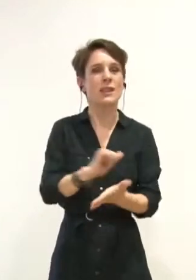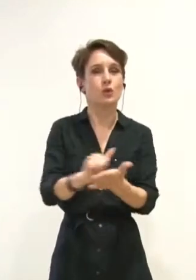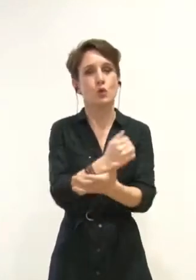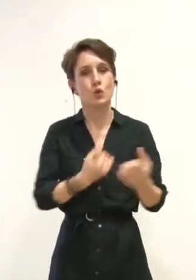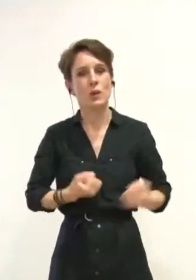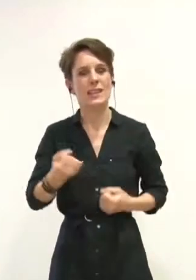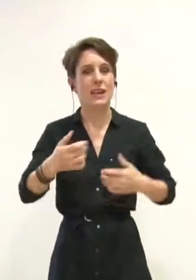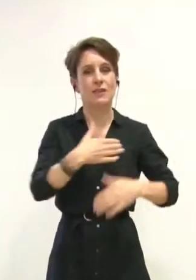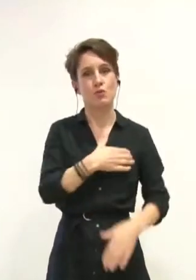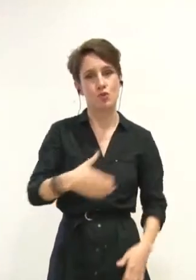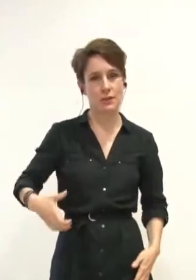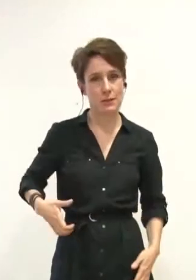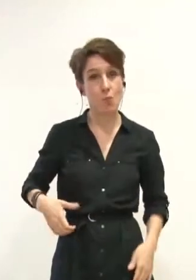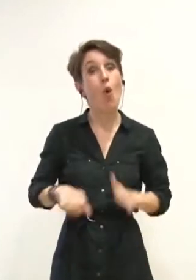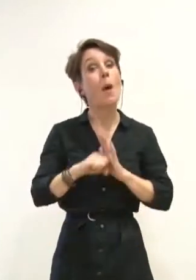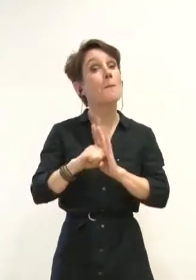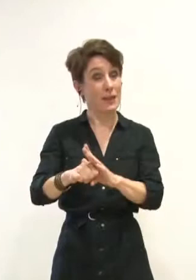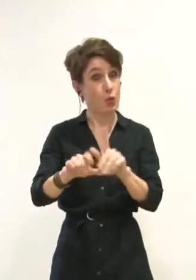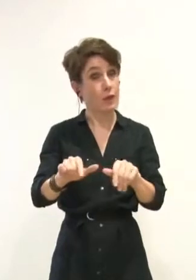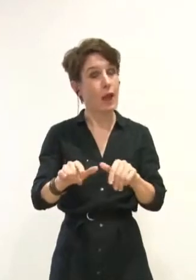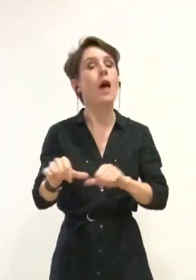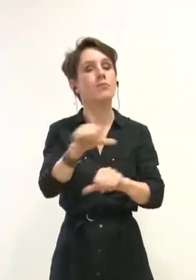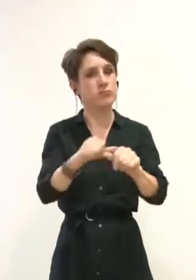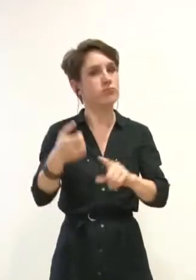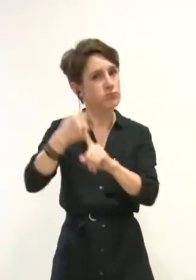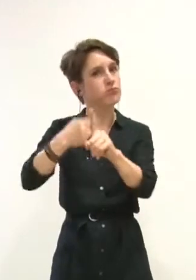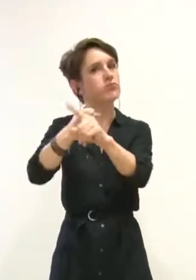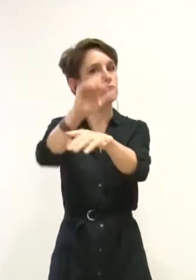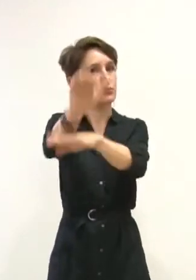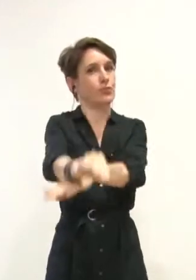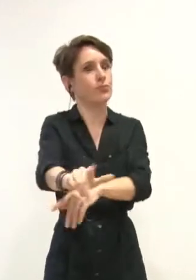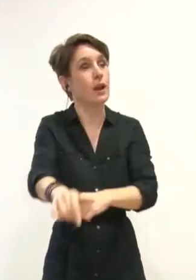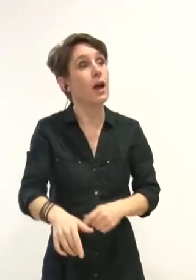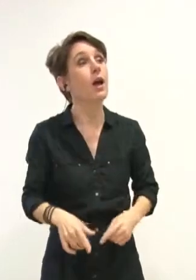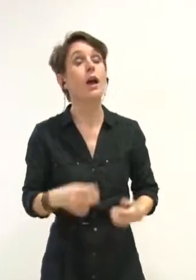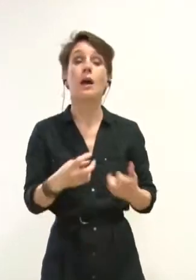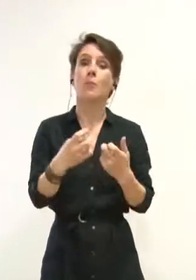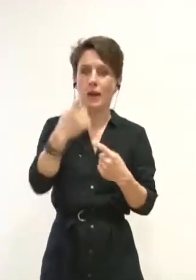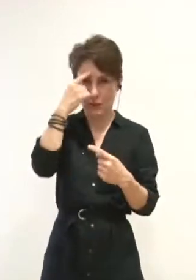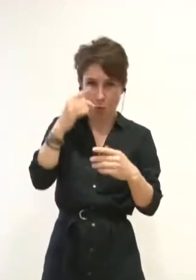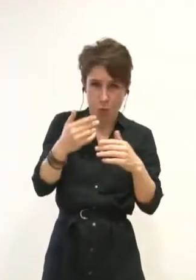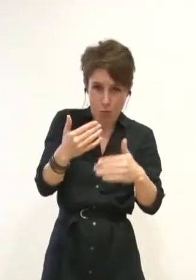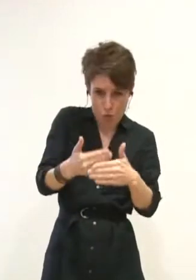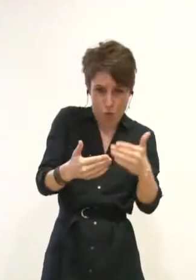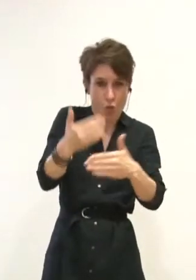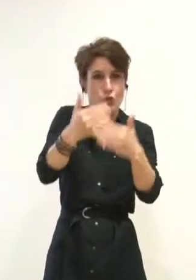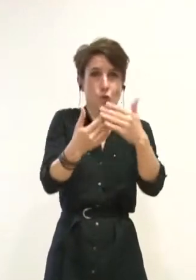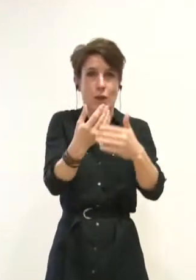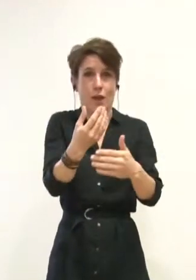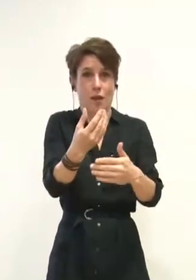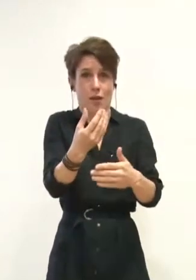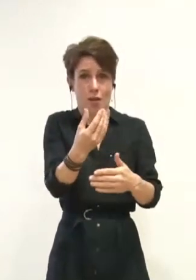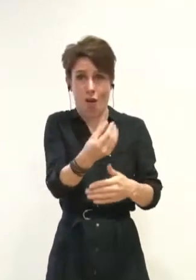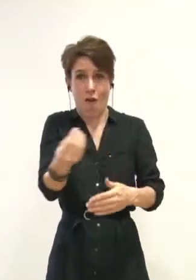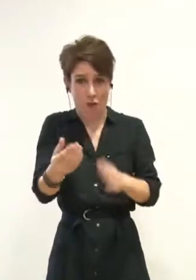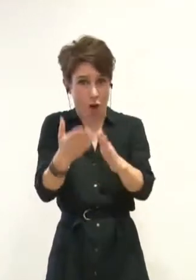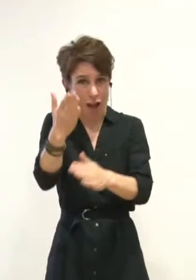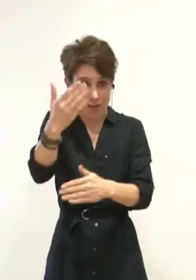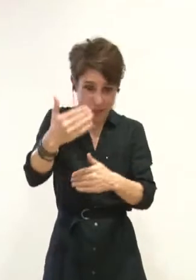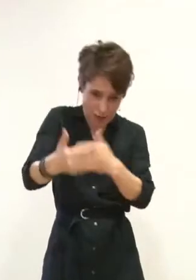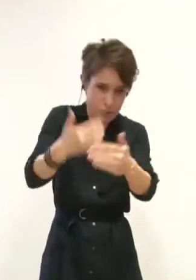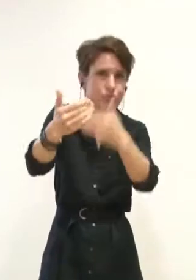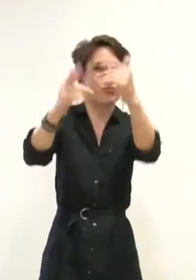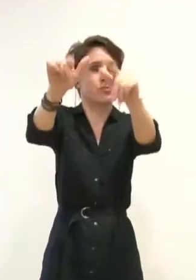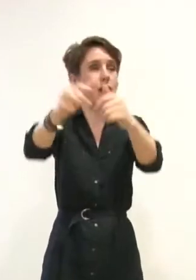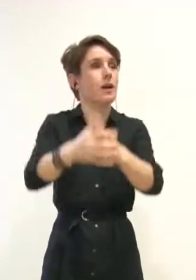priorité, ça se défend, d'autant plus lorsque cela concerne la construction de l'avenir des petits grenoblois. L'école, votre